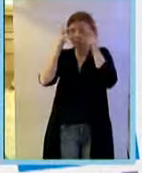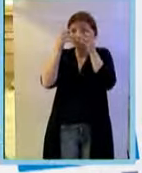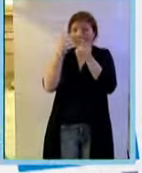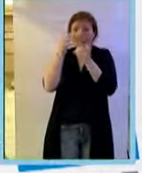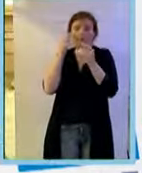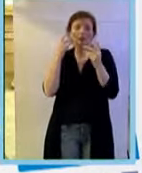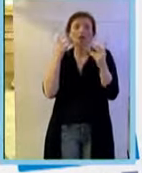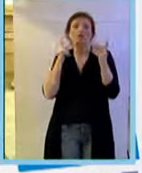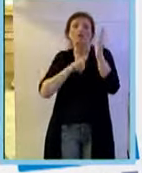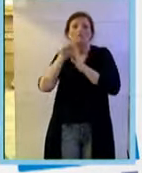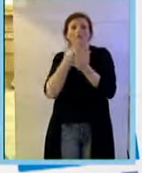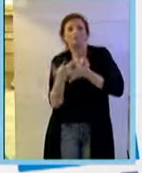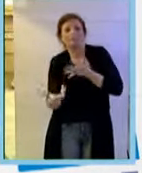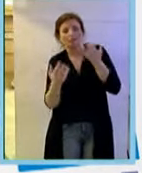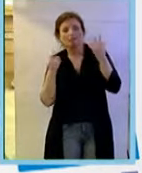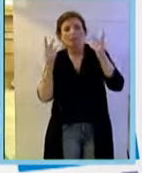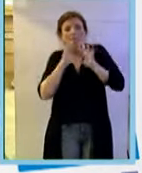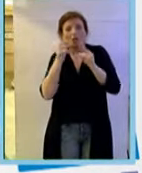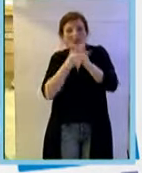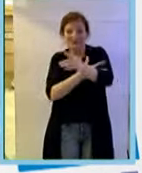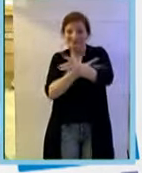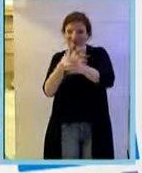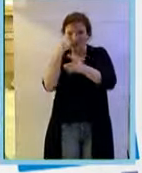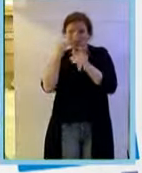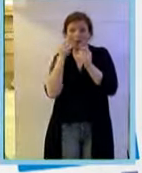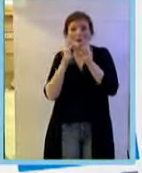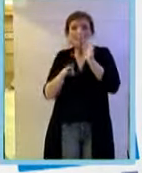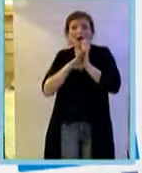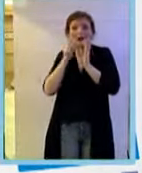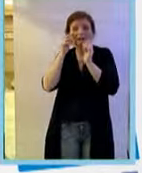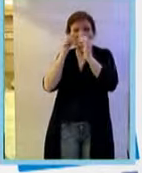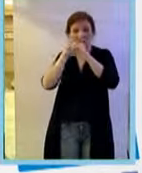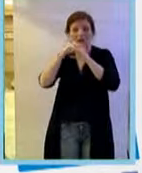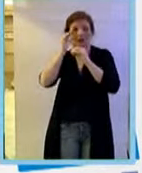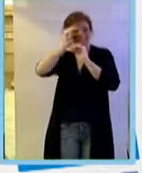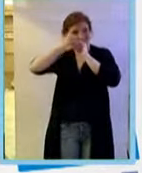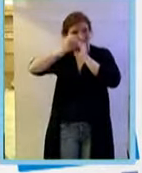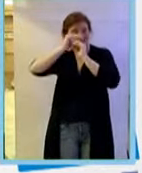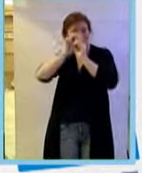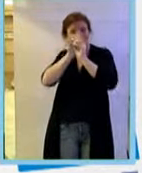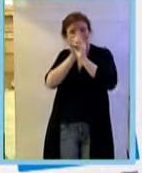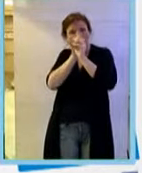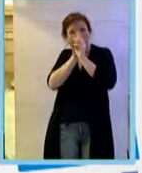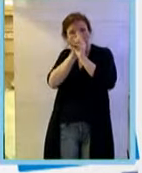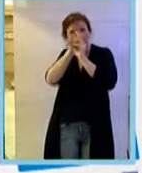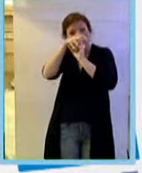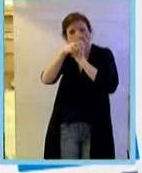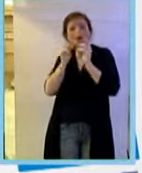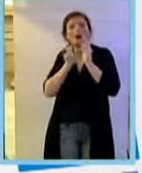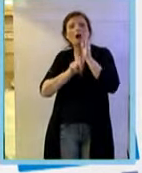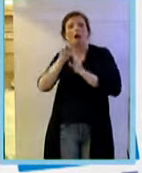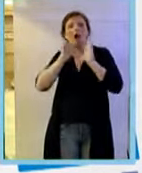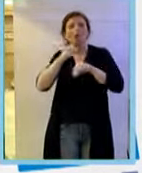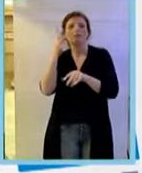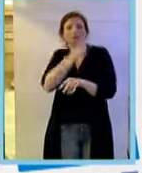vasi sanguini che partono dalla neovascolarizzazione corroidale e questi